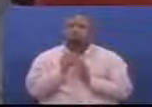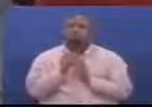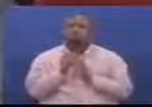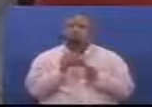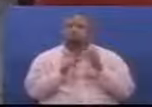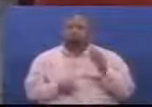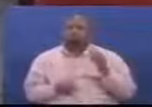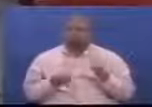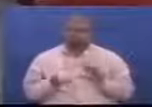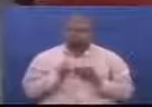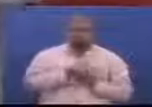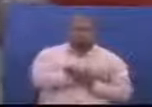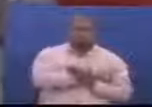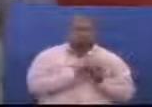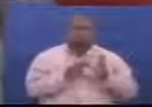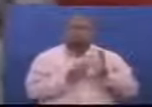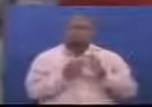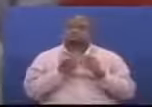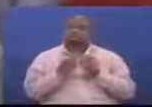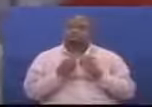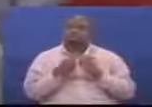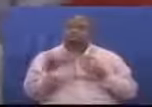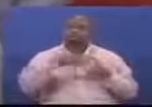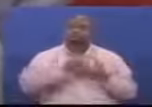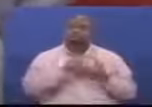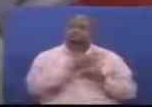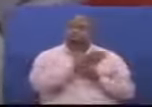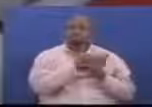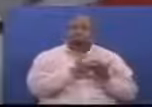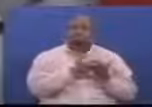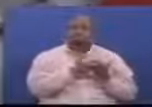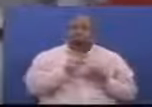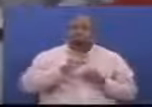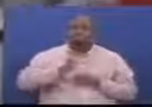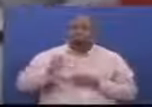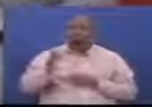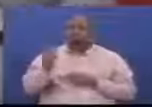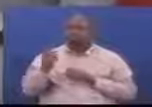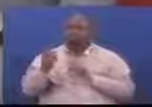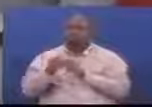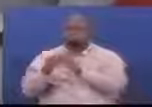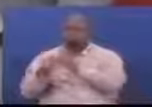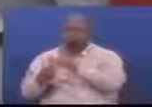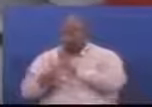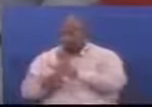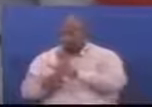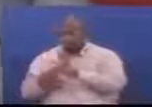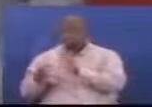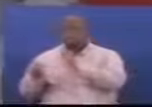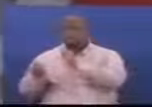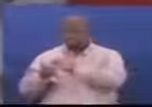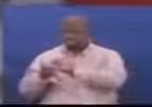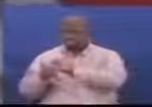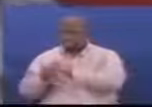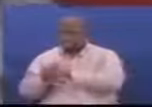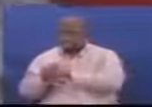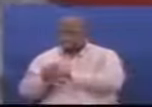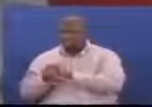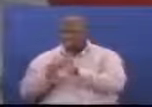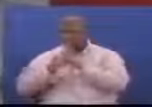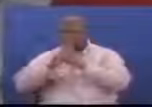Ukurasa wa saba unasema Kufikia june elfumbili na kumina saba Export zilikuwa zimeshuka kwa asilimia 29